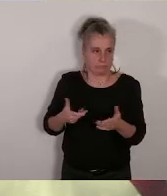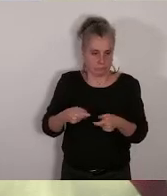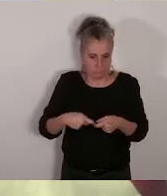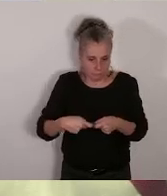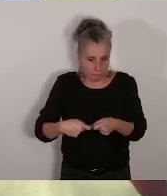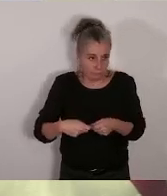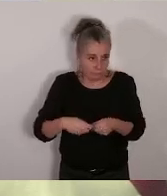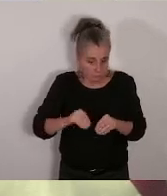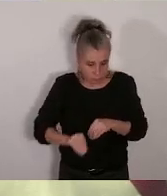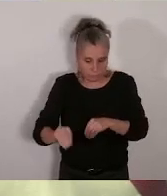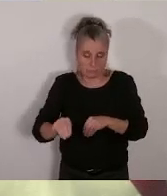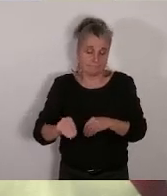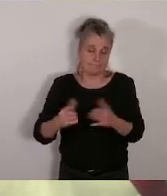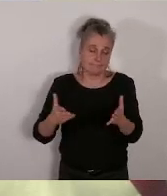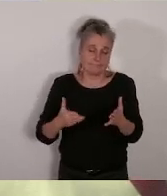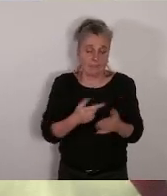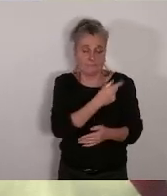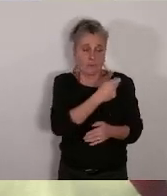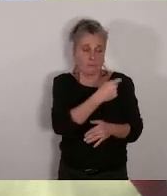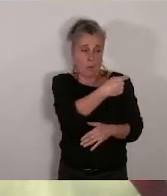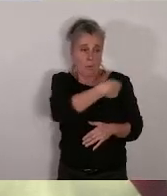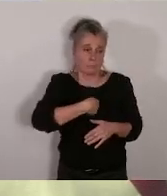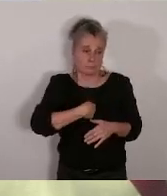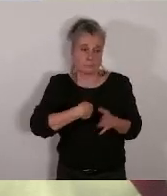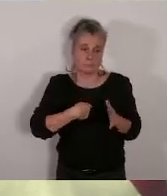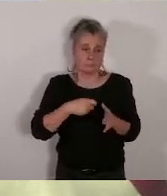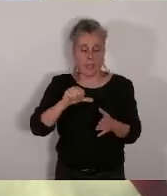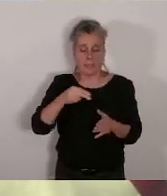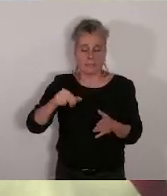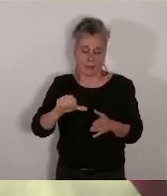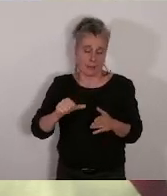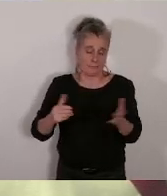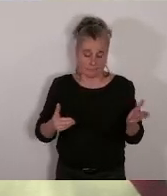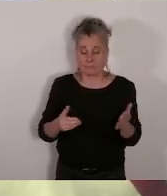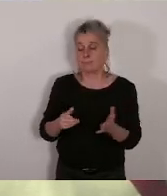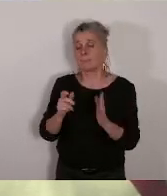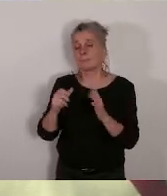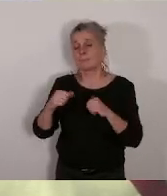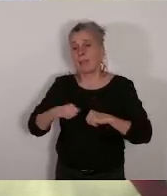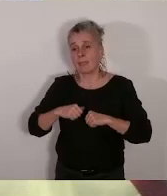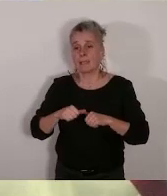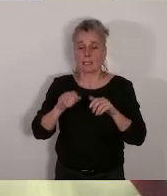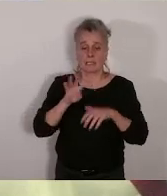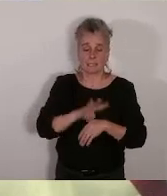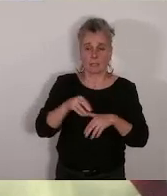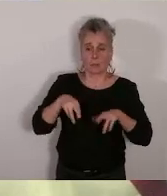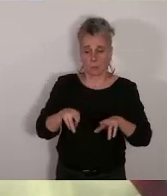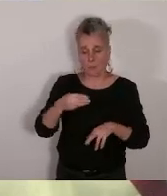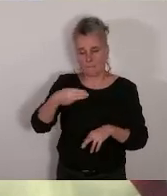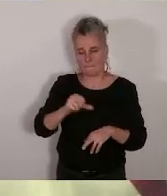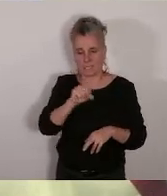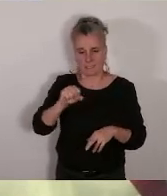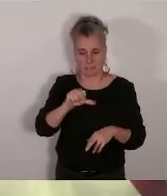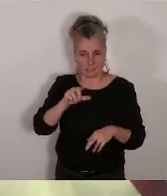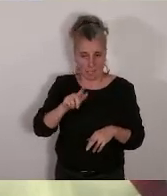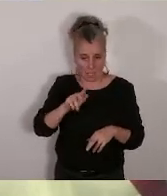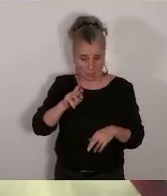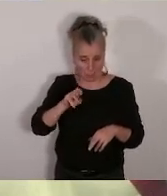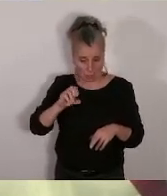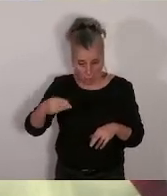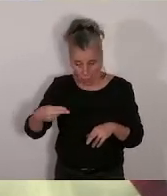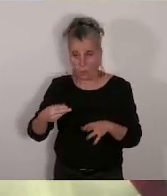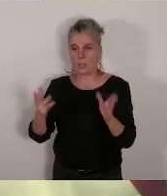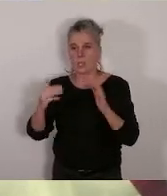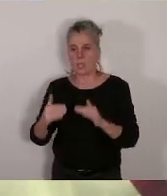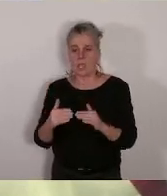du financement ANA c'est pas voilà et donc c'est le 4 rue Mazagrand et le 49 rue Francis d'Avso dans notre secteur